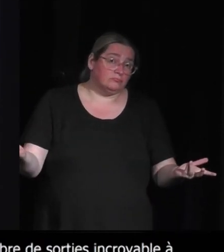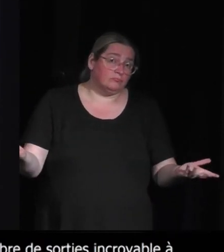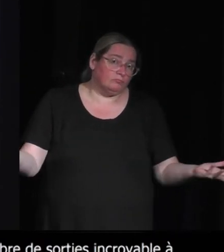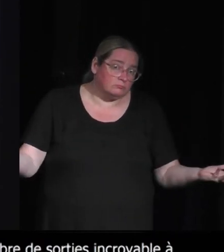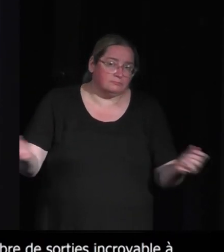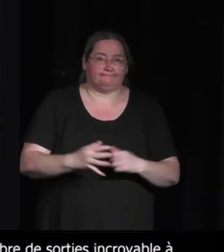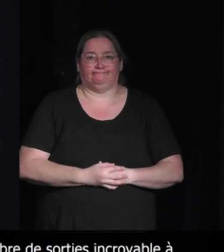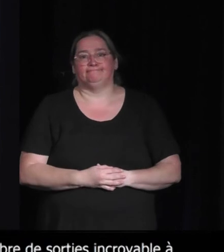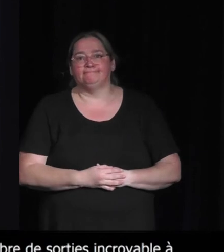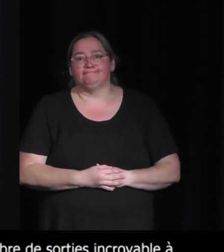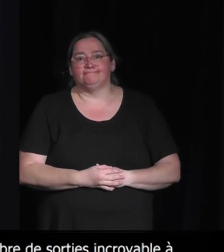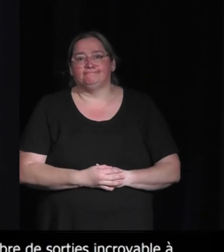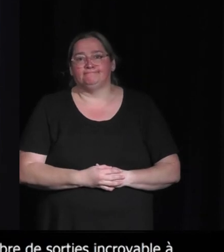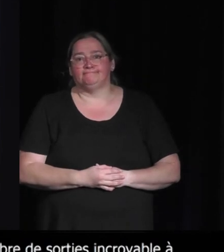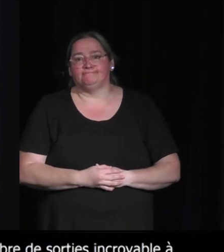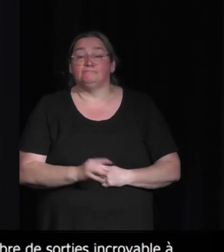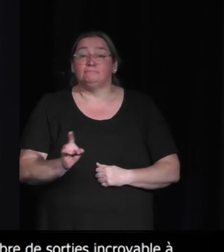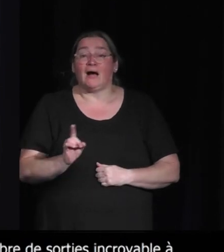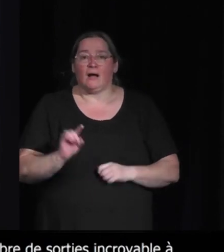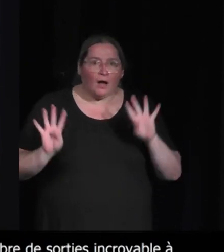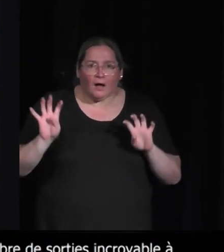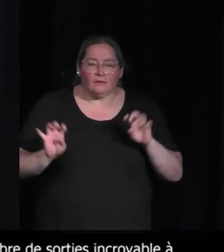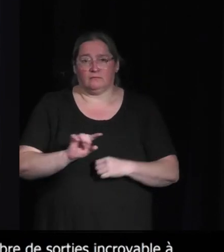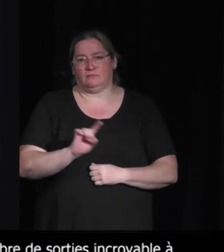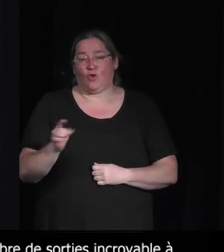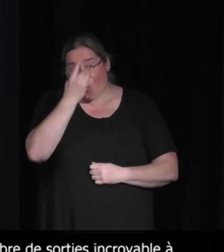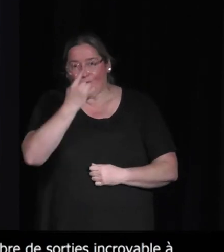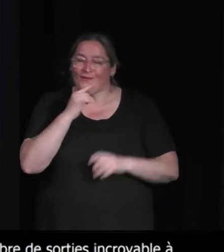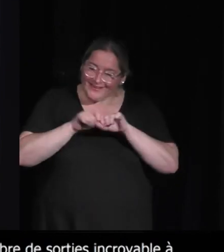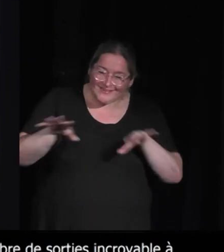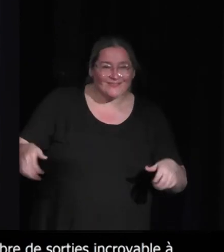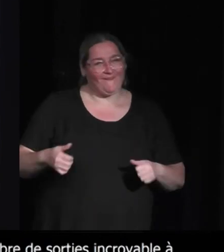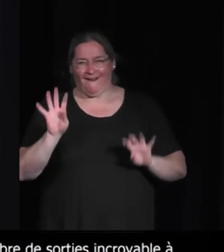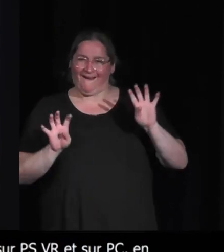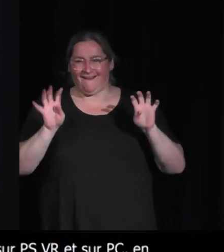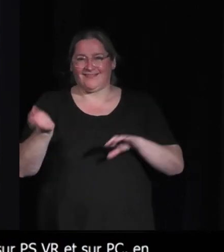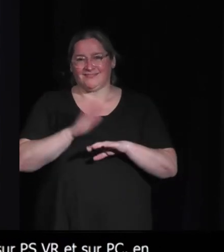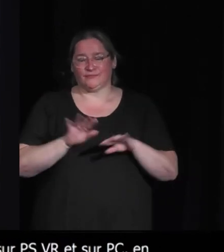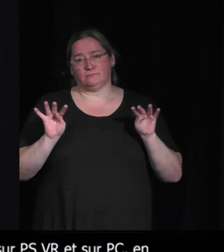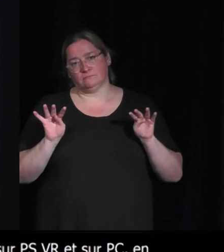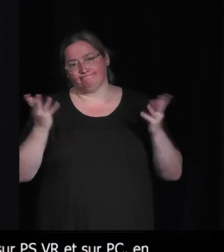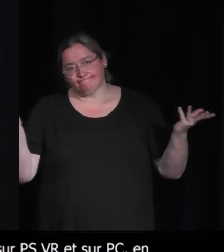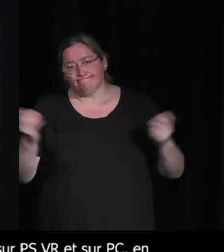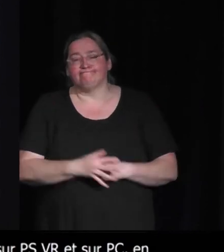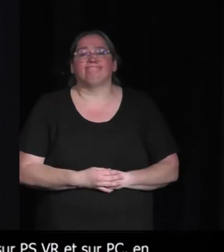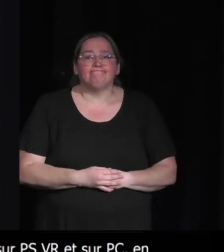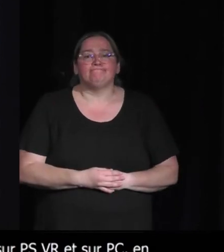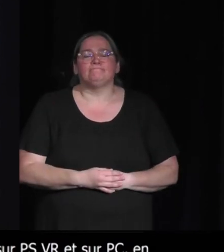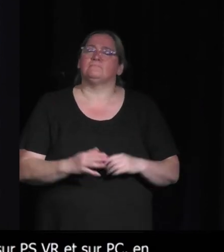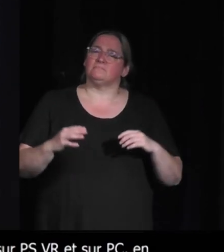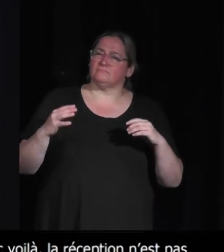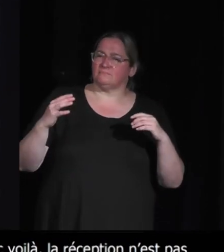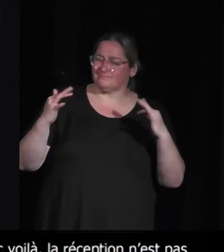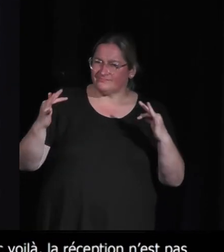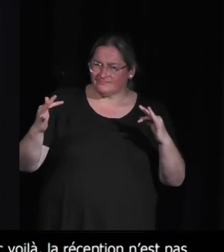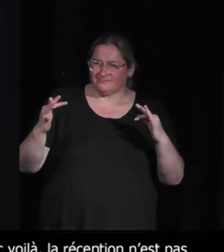Voilà, elle n pas à la hauteur de ce qu'on pourrait espérer. Voilà. Mais à propos de Paper Beast, d